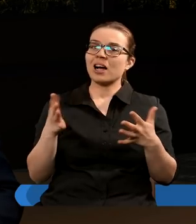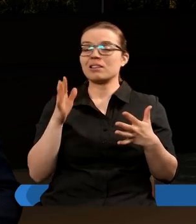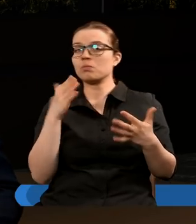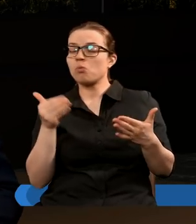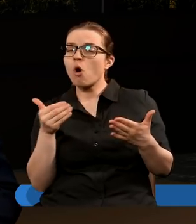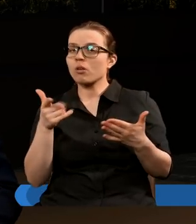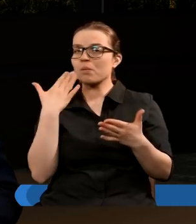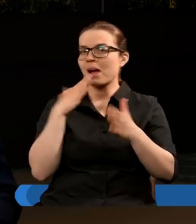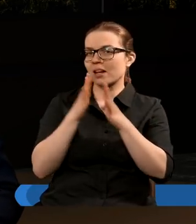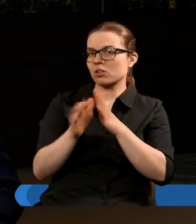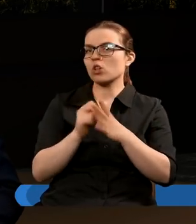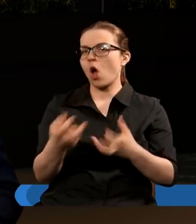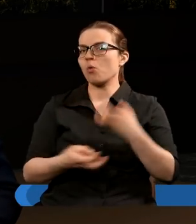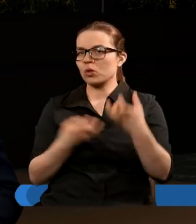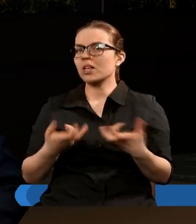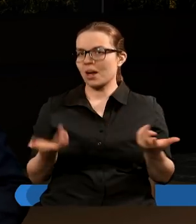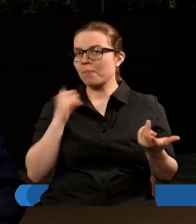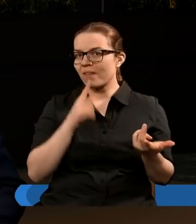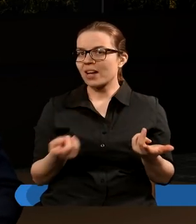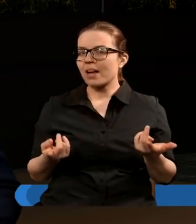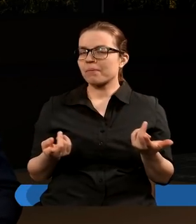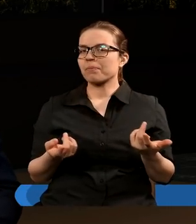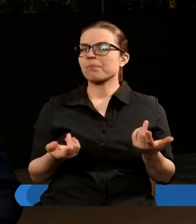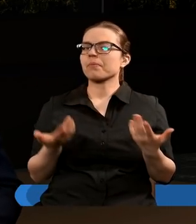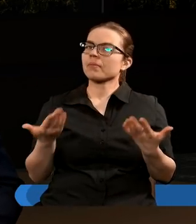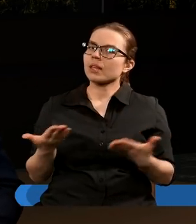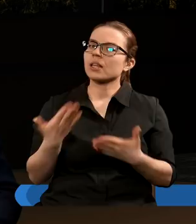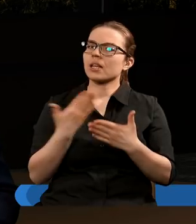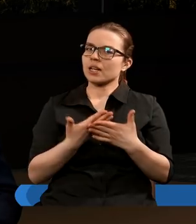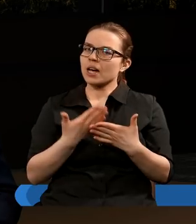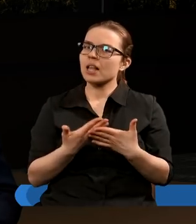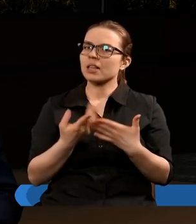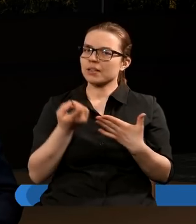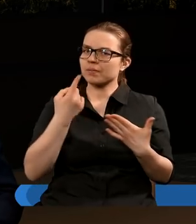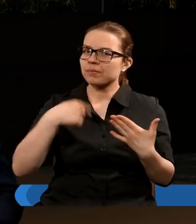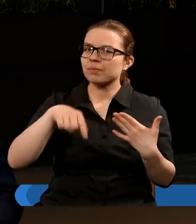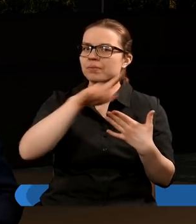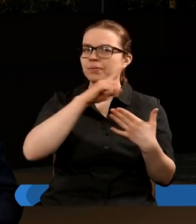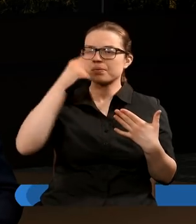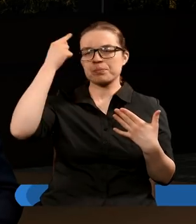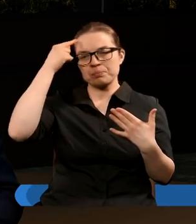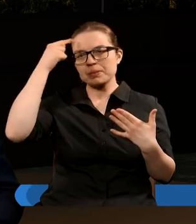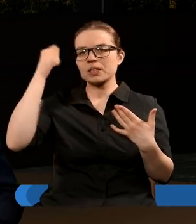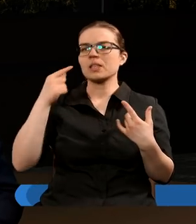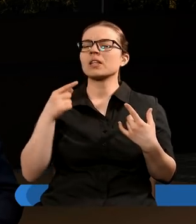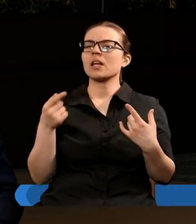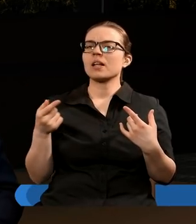bardzo prosto do uczynienia, prawda? Więc dlatego to już nie sprawą egzaminu chociażby gdy na